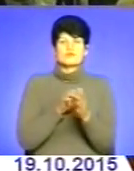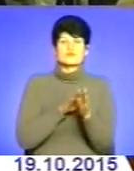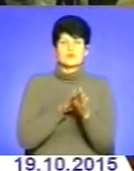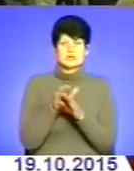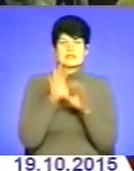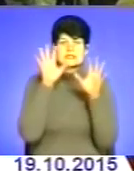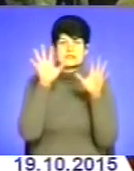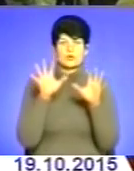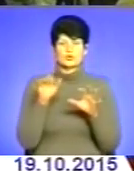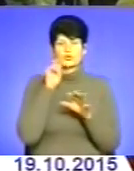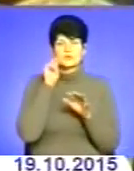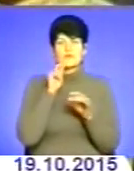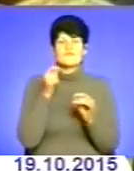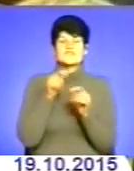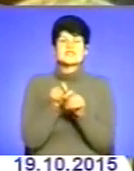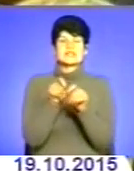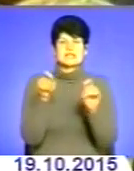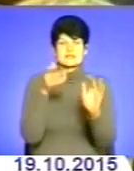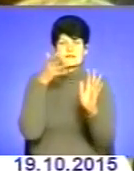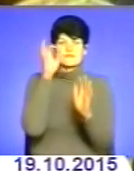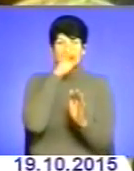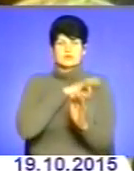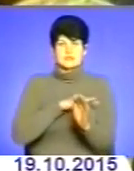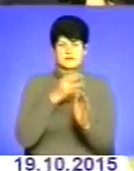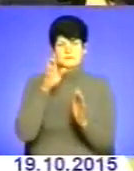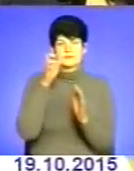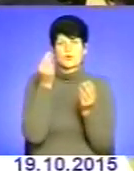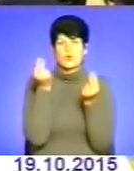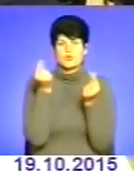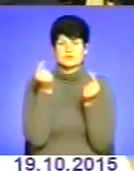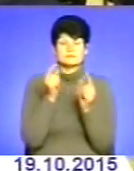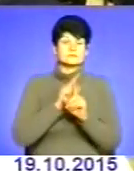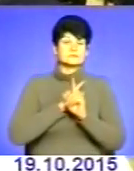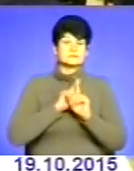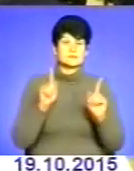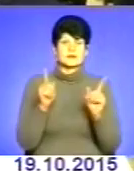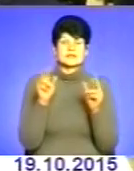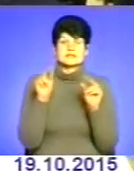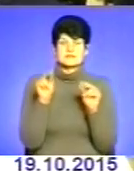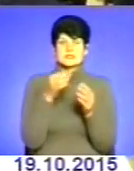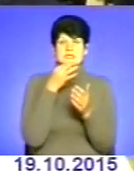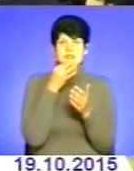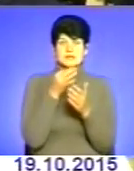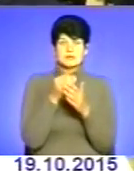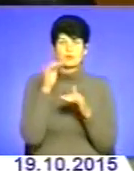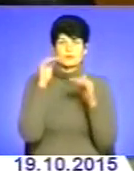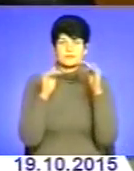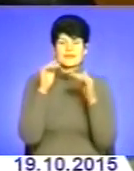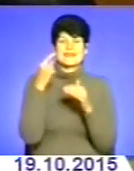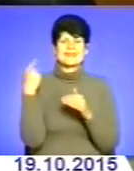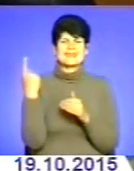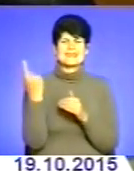закону України про відкритість використання публічних коштів Вражаючі цифри чиновниця навела про динаміку єдиного